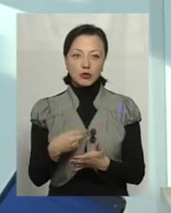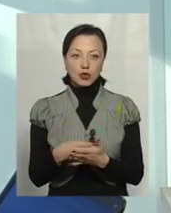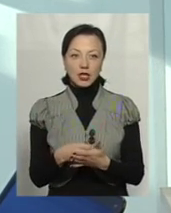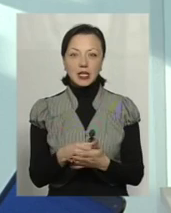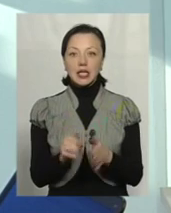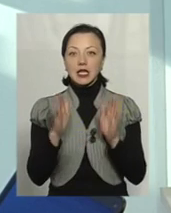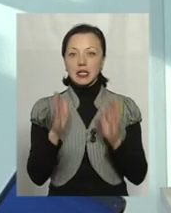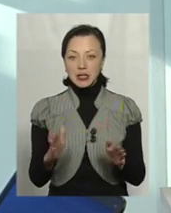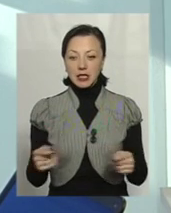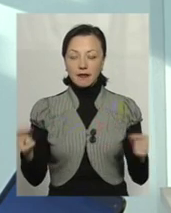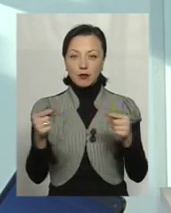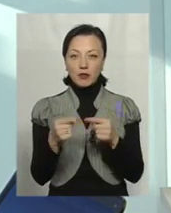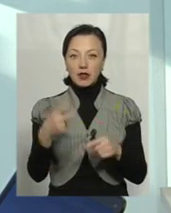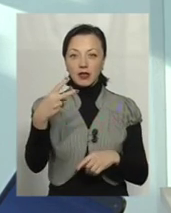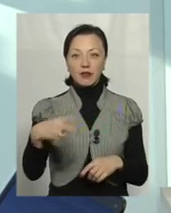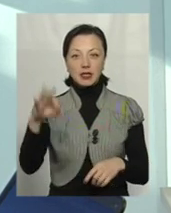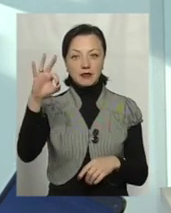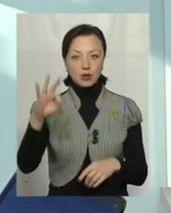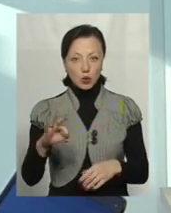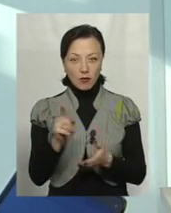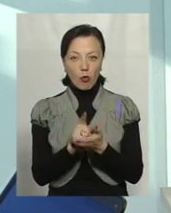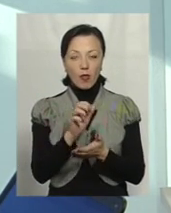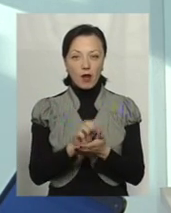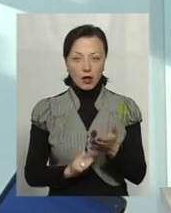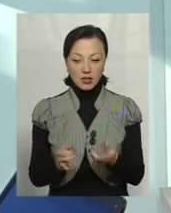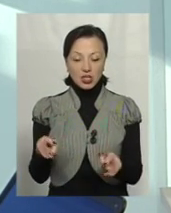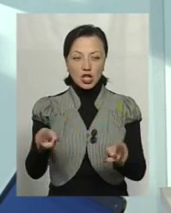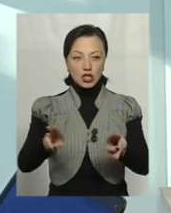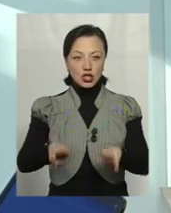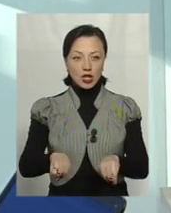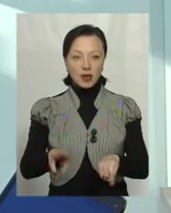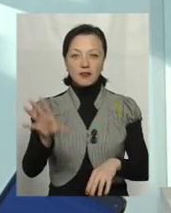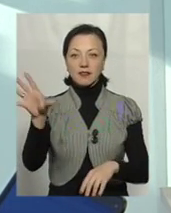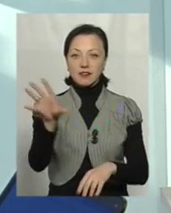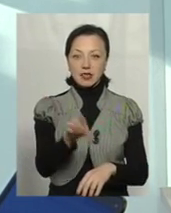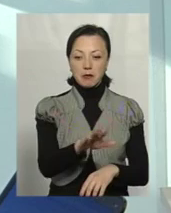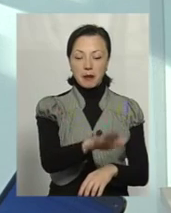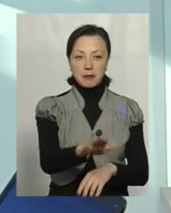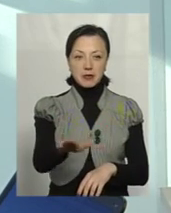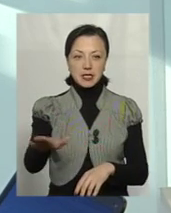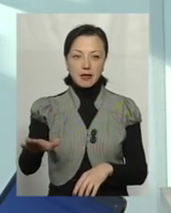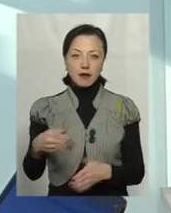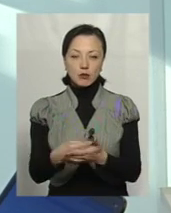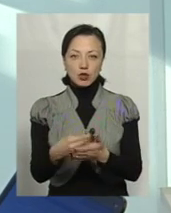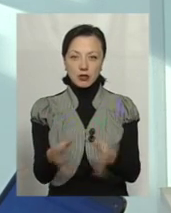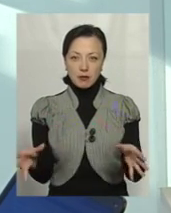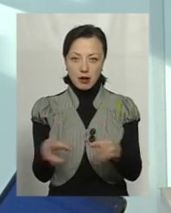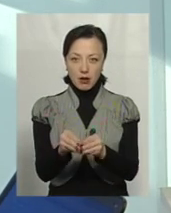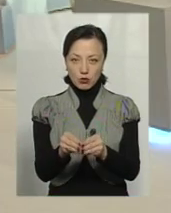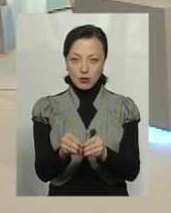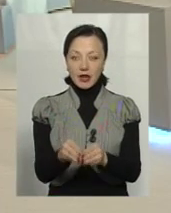І тільки, відповідно, 20% податків залишають всім місцевим бюджетам разом взятим.